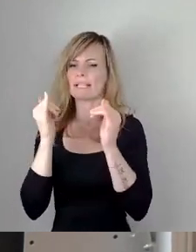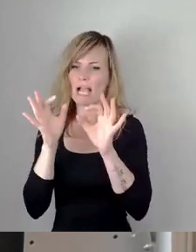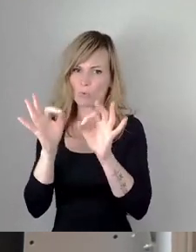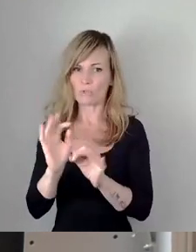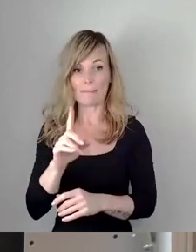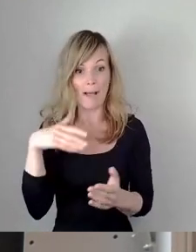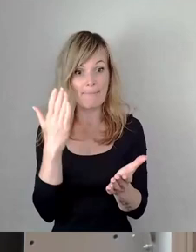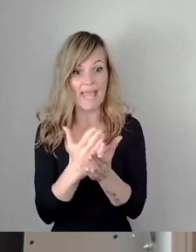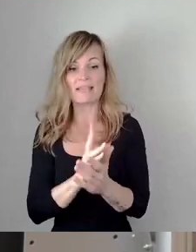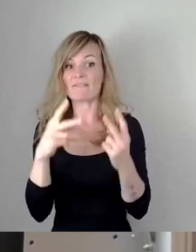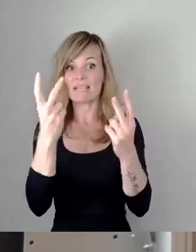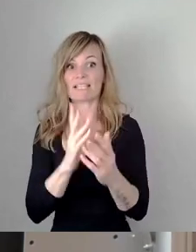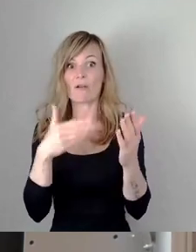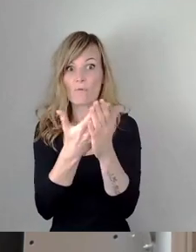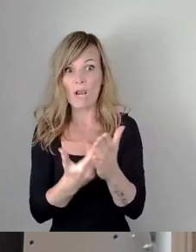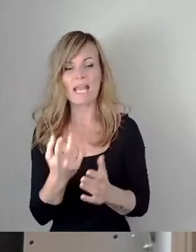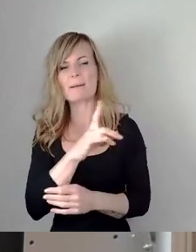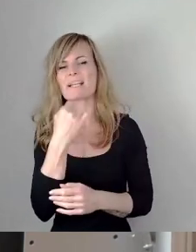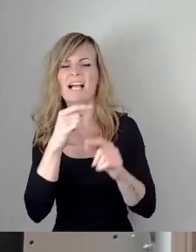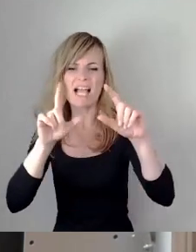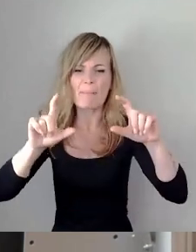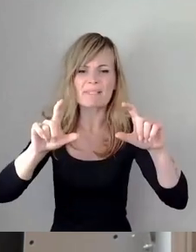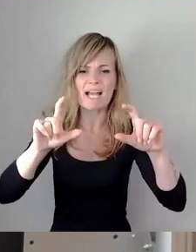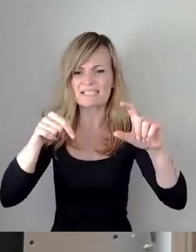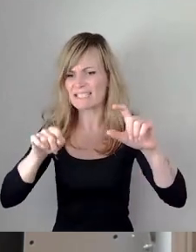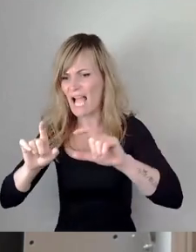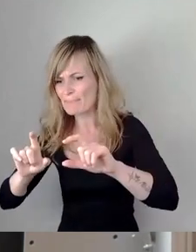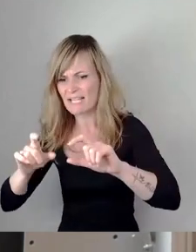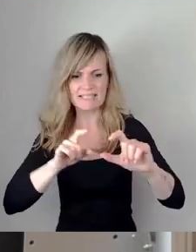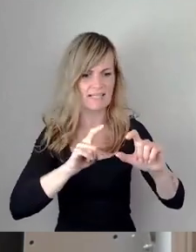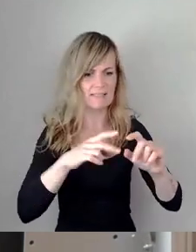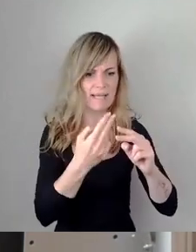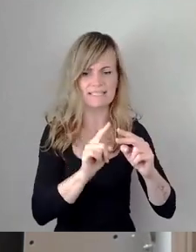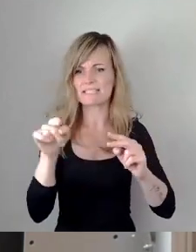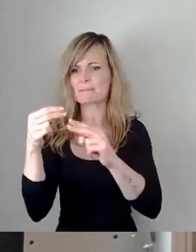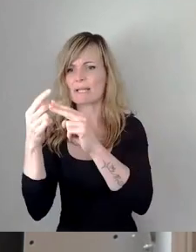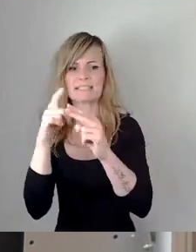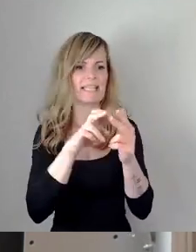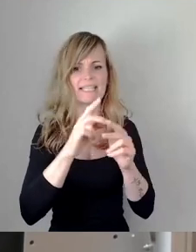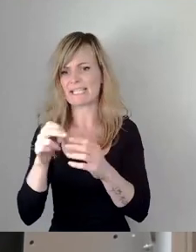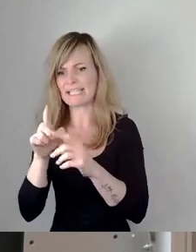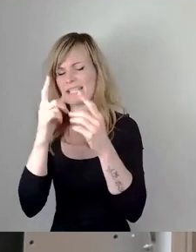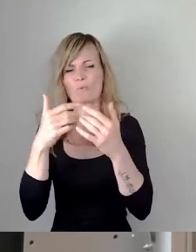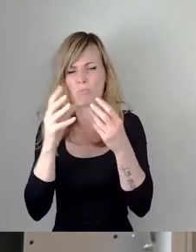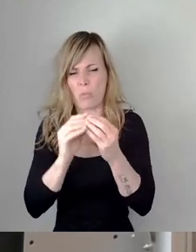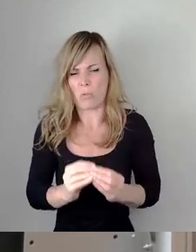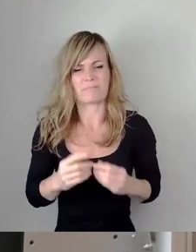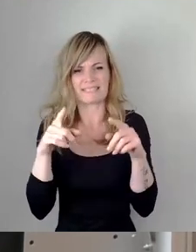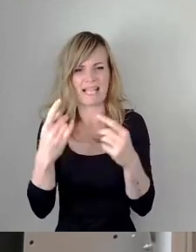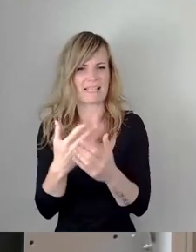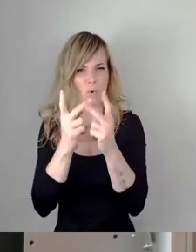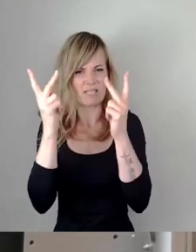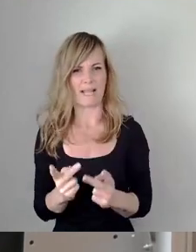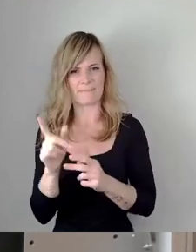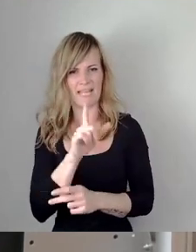immer nur hängen bleibt, da war der Absatz, da war dies nie, das hat nie gepasst und das geht so nie und das geht so nie. Was ist denn das Konzept der Linken?